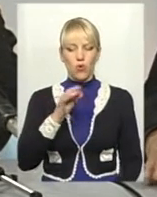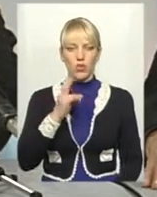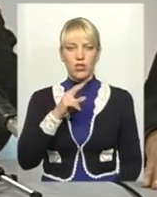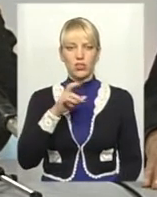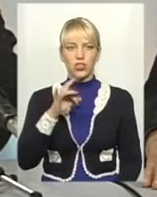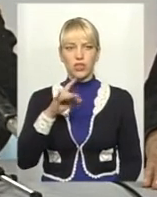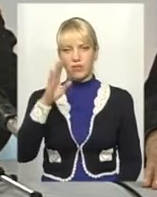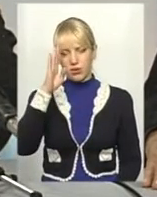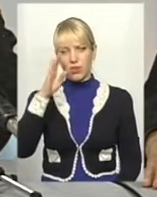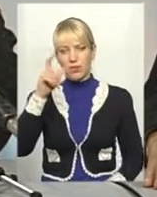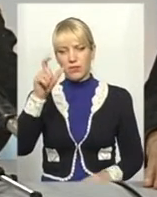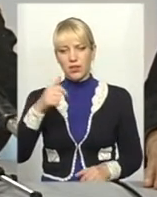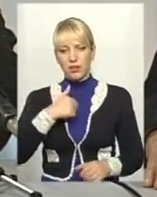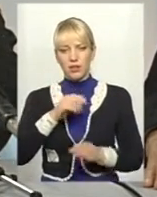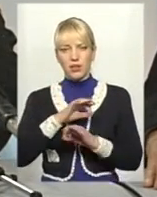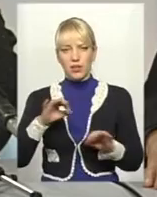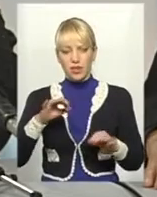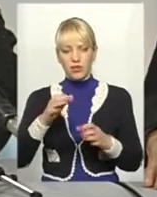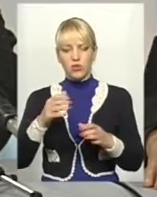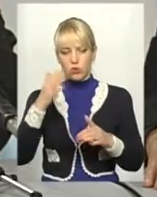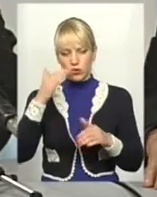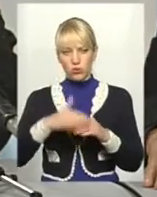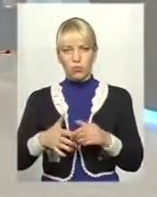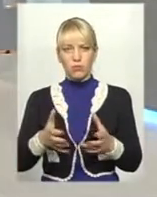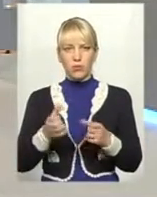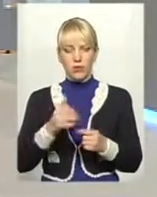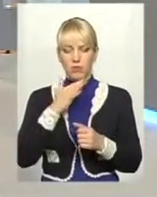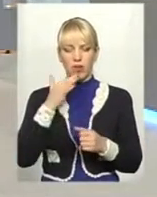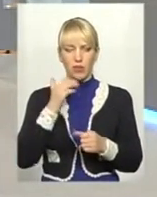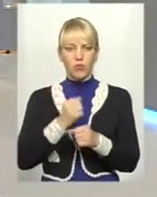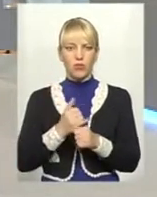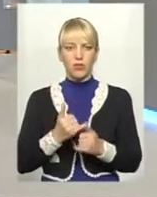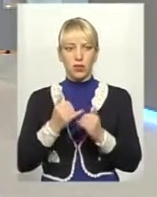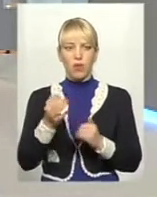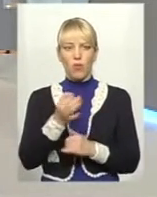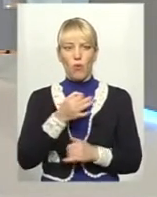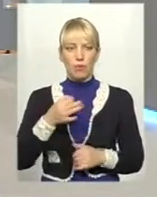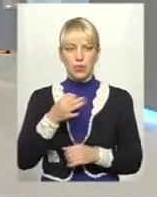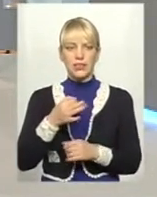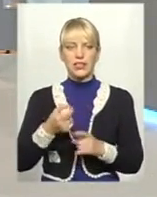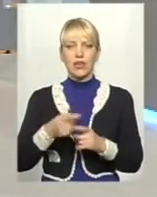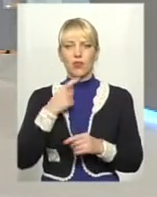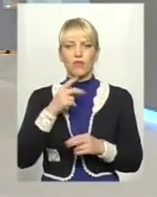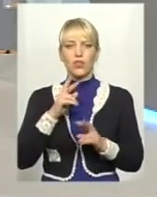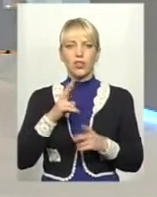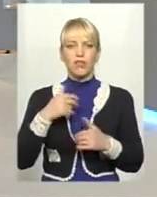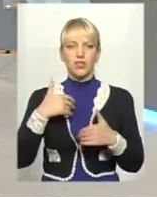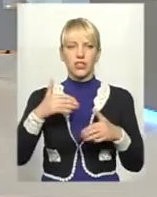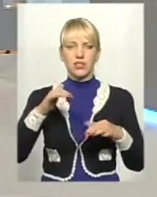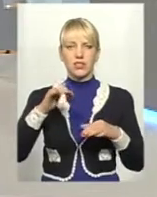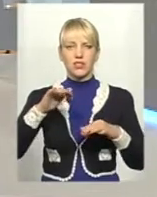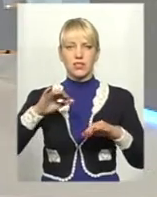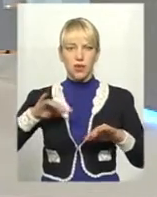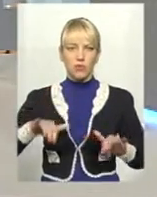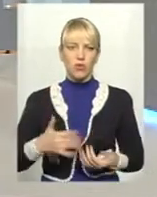він мене прекрасно зрозумів, прийняв, дуже багато робить для області. Він каже, ну я вже заморівся, я не вірю в